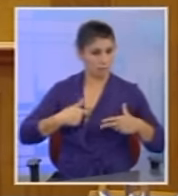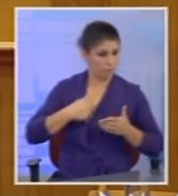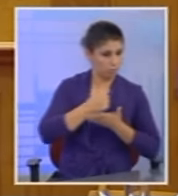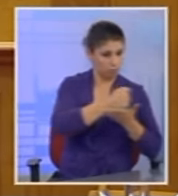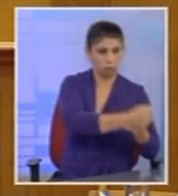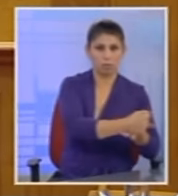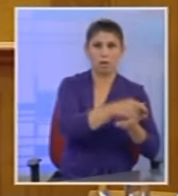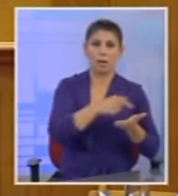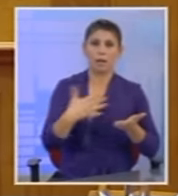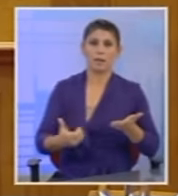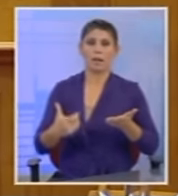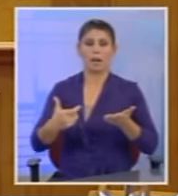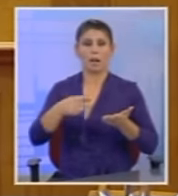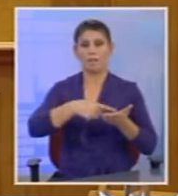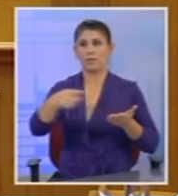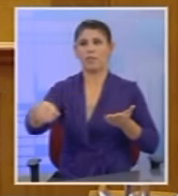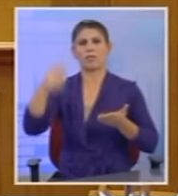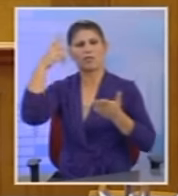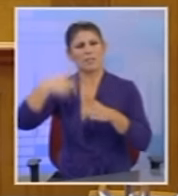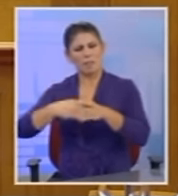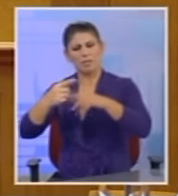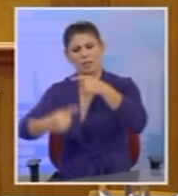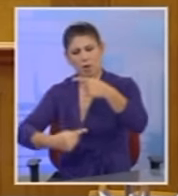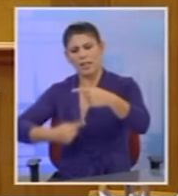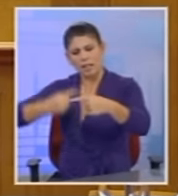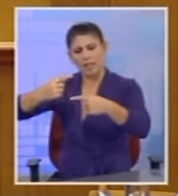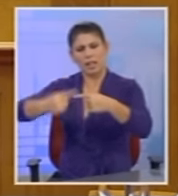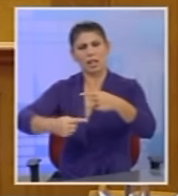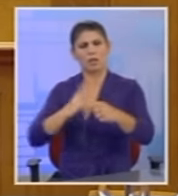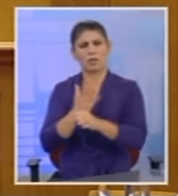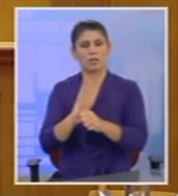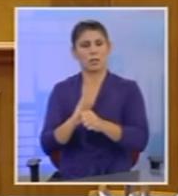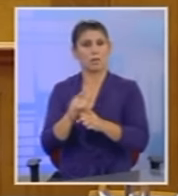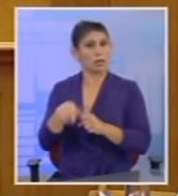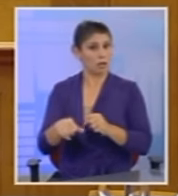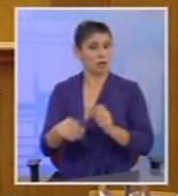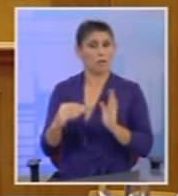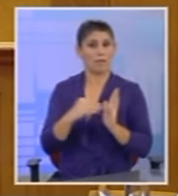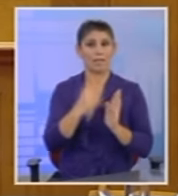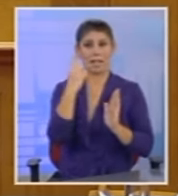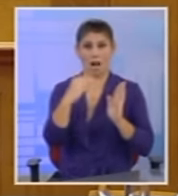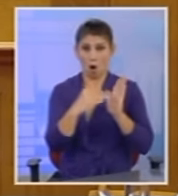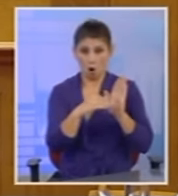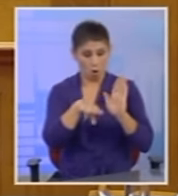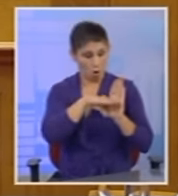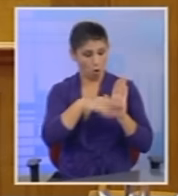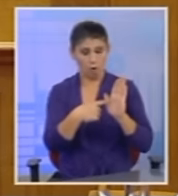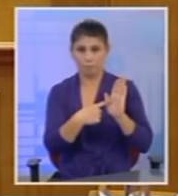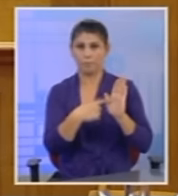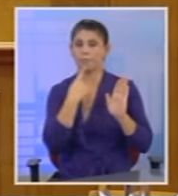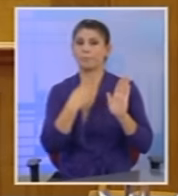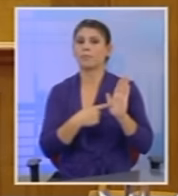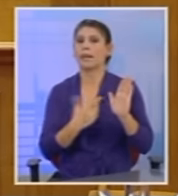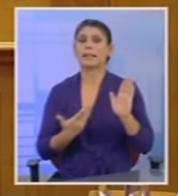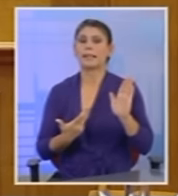χρεοκοπούν και έχουμε ένα φαύλο κύκλο καταστροφής. Και βάζετε έναν όρο και λέτε ότι